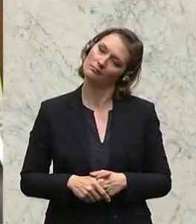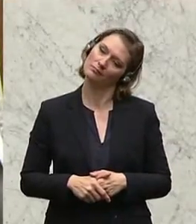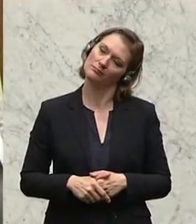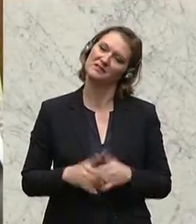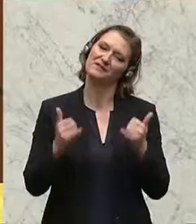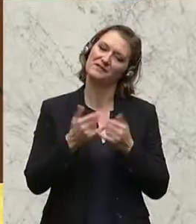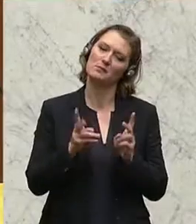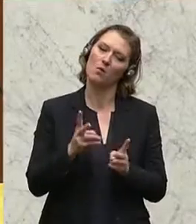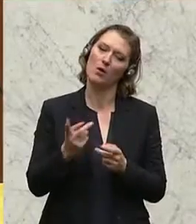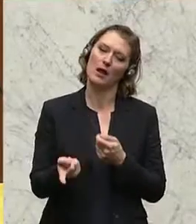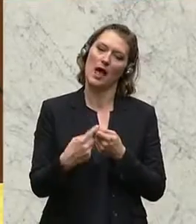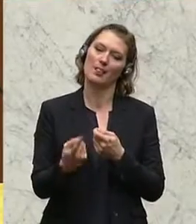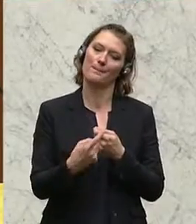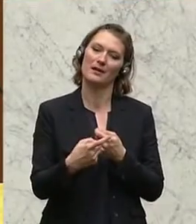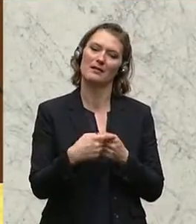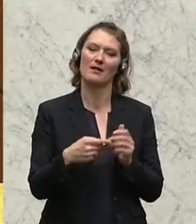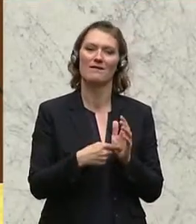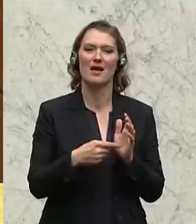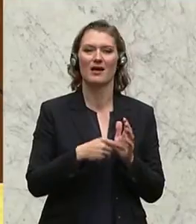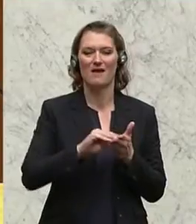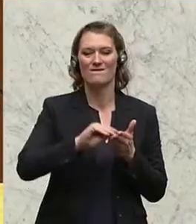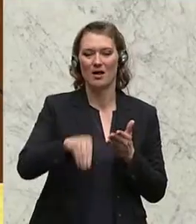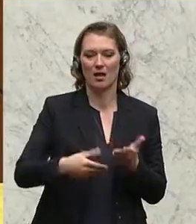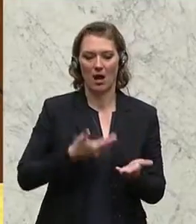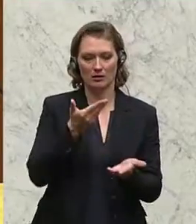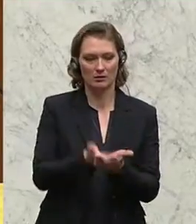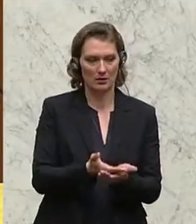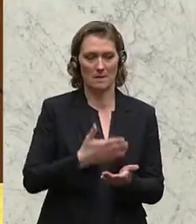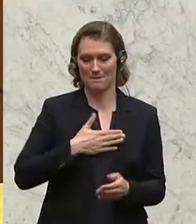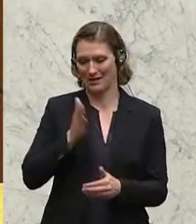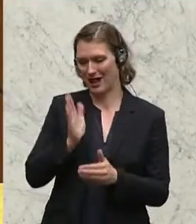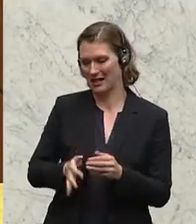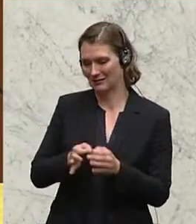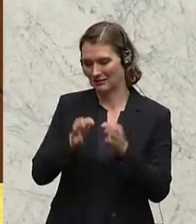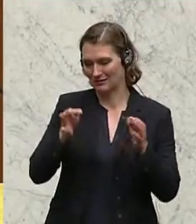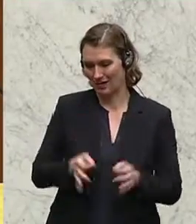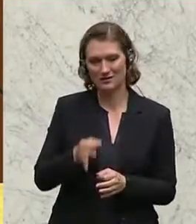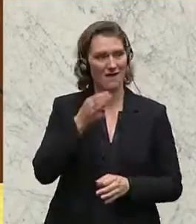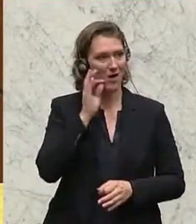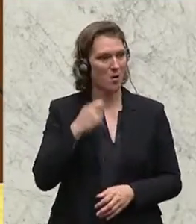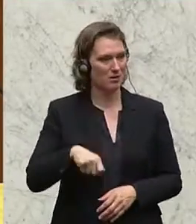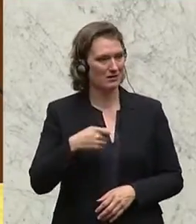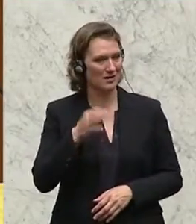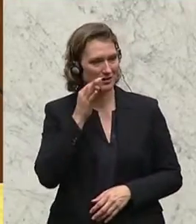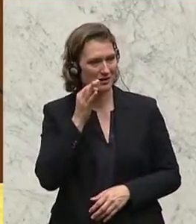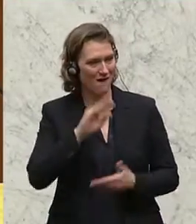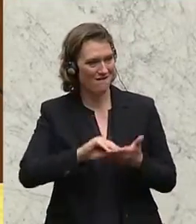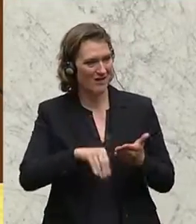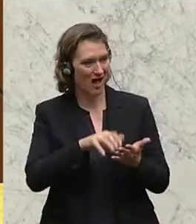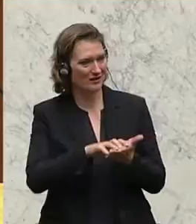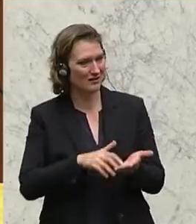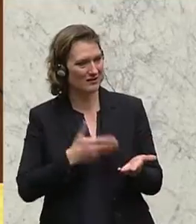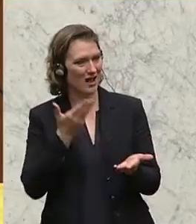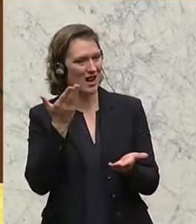wie binde ich die Menschen ein, wenn dann das Vertragswerk vorliegt, mein Abschlusssatz, Frau Präsidentin, wenn der Vertragsrecht vorliegt,